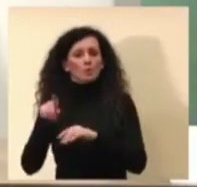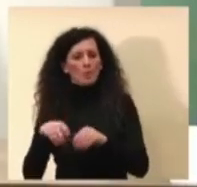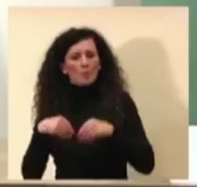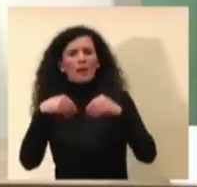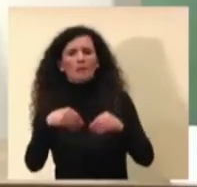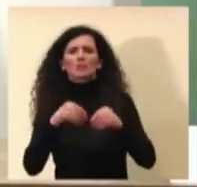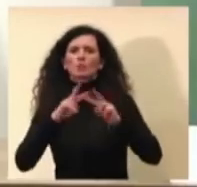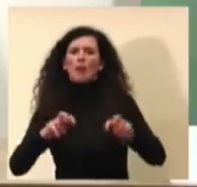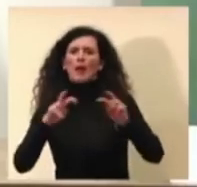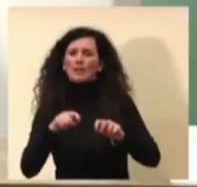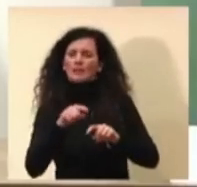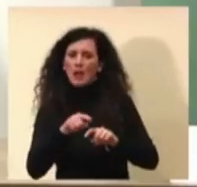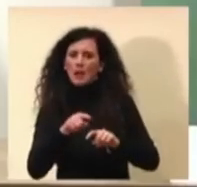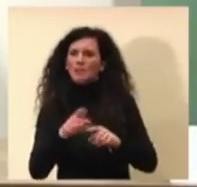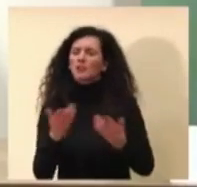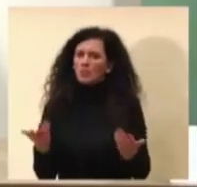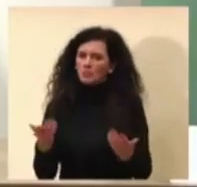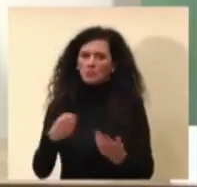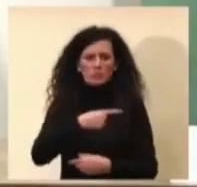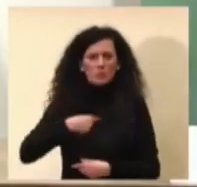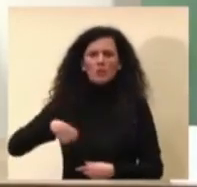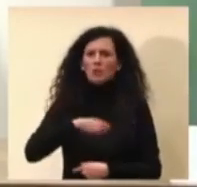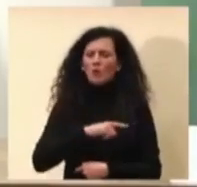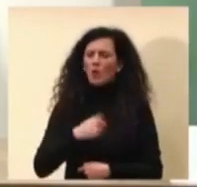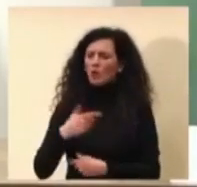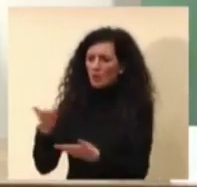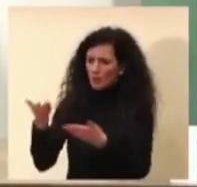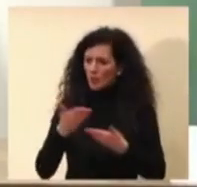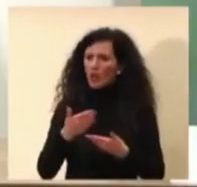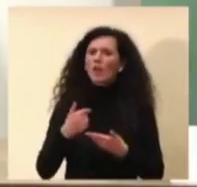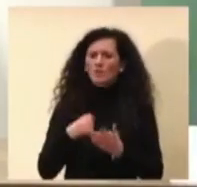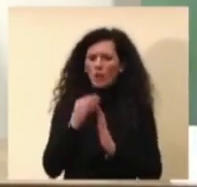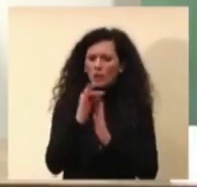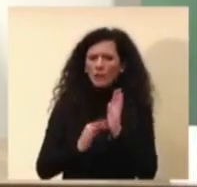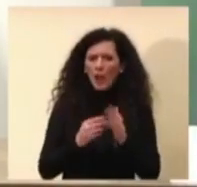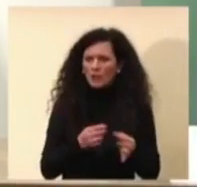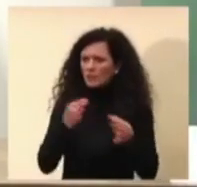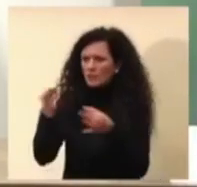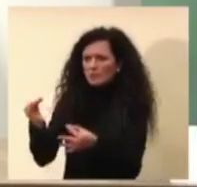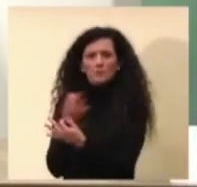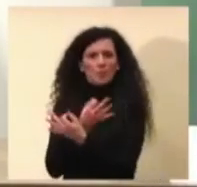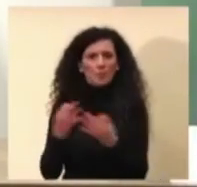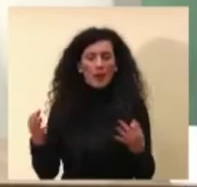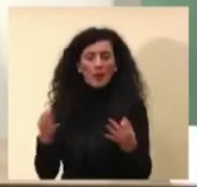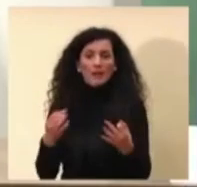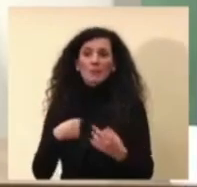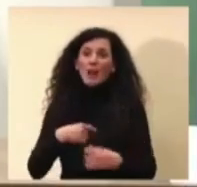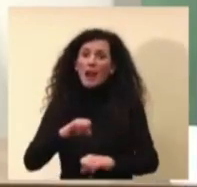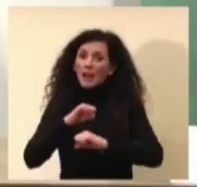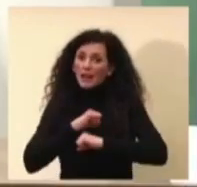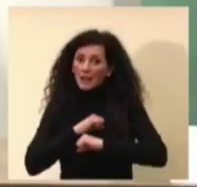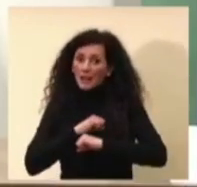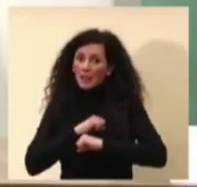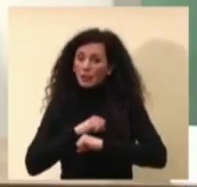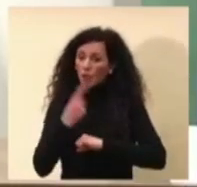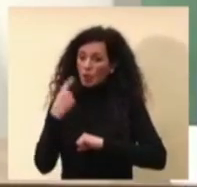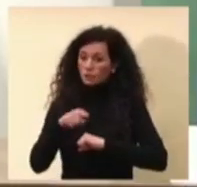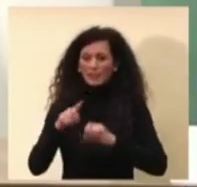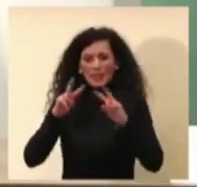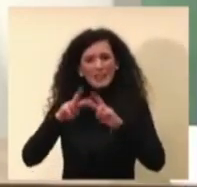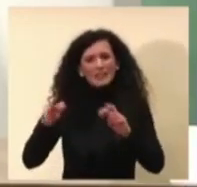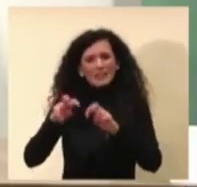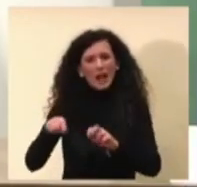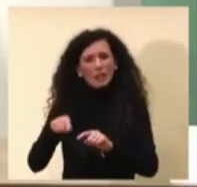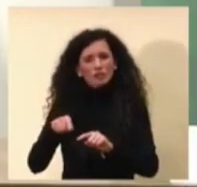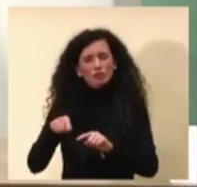raccolto nel loro contesto noi certamente non abbiamo nessun problema credo che però per il tipo di indagine ribadisco che è stata fatta non era